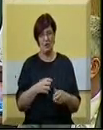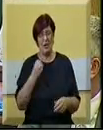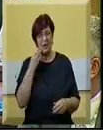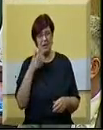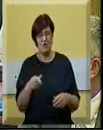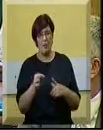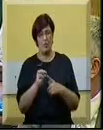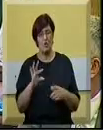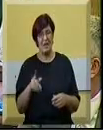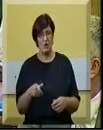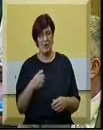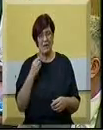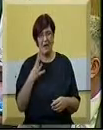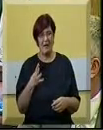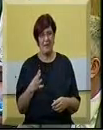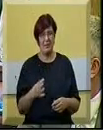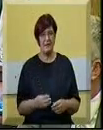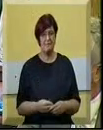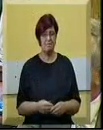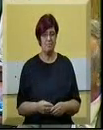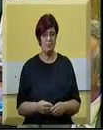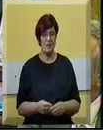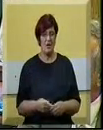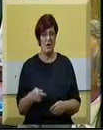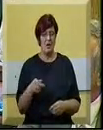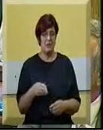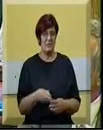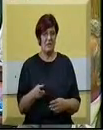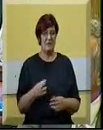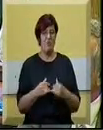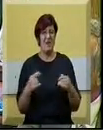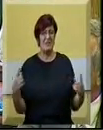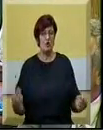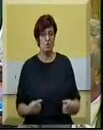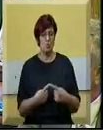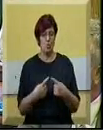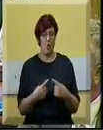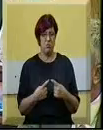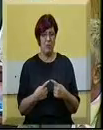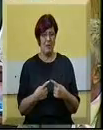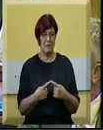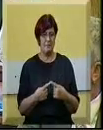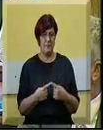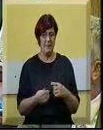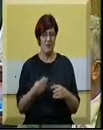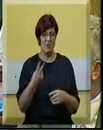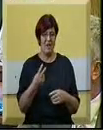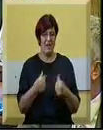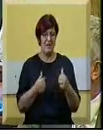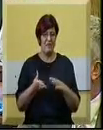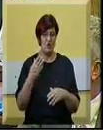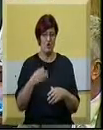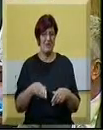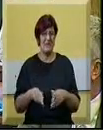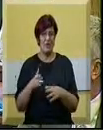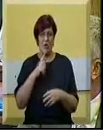protektorat, kada je ona, se nalazi u fazi sukoba, više, dve ili više strana,